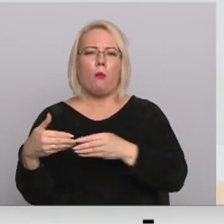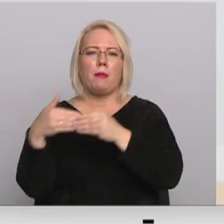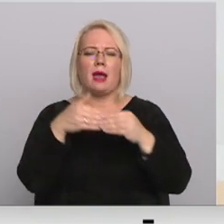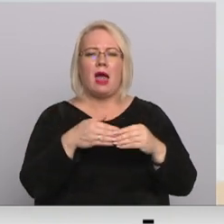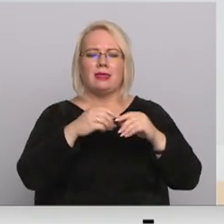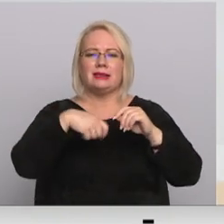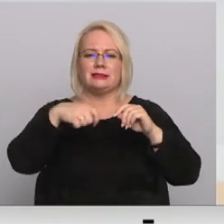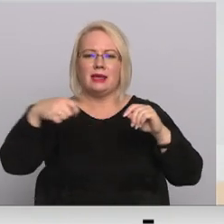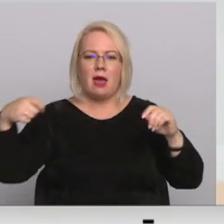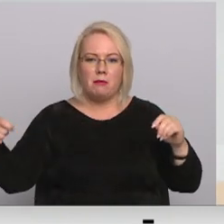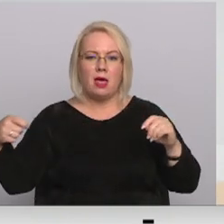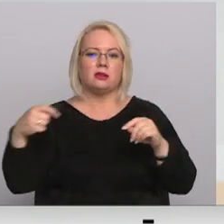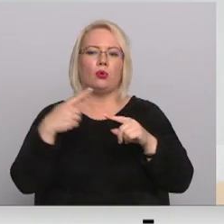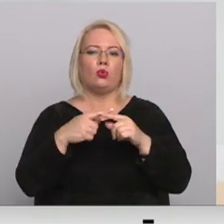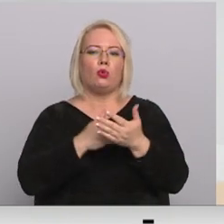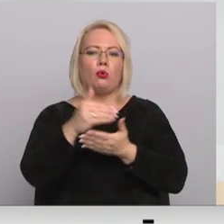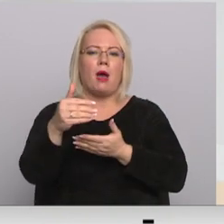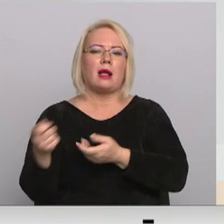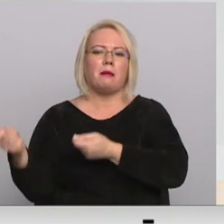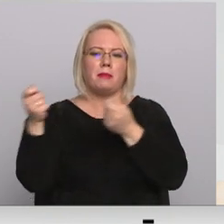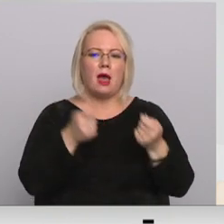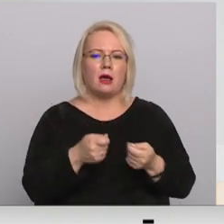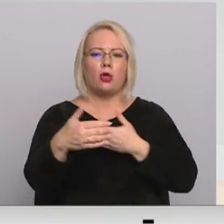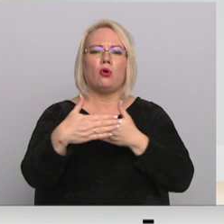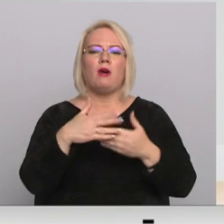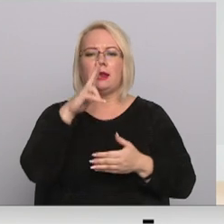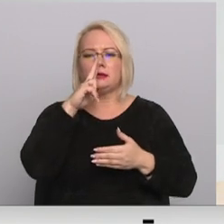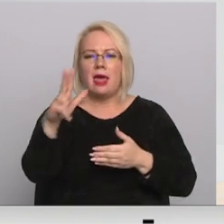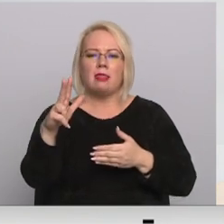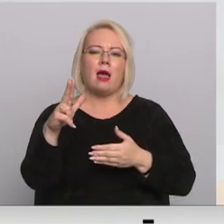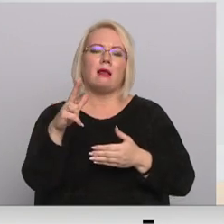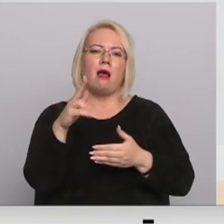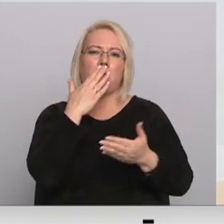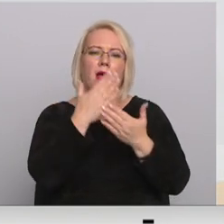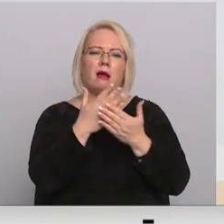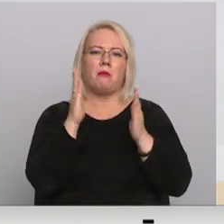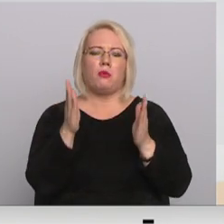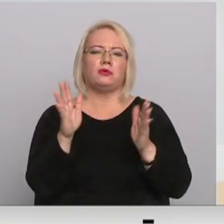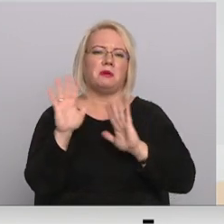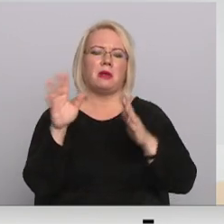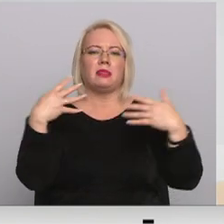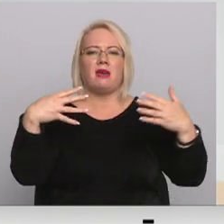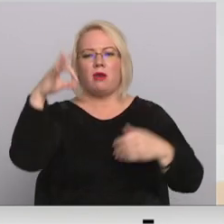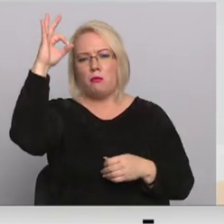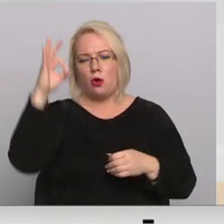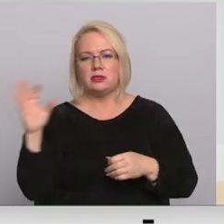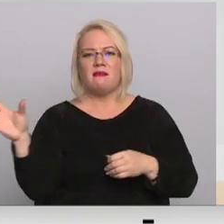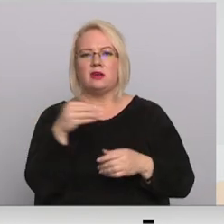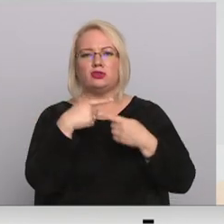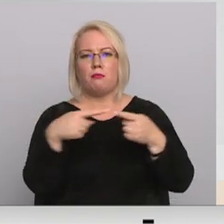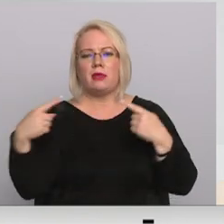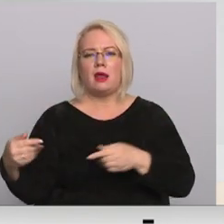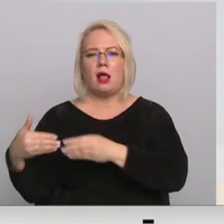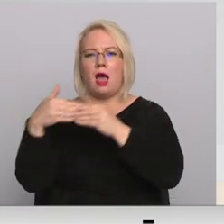Turpākās piegādas nākamo trīvu nedēļu laikā liecina, ka vairāk kā 90%, ka visas materiālas būs piegādāt